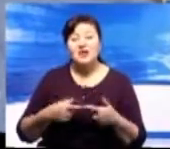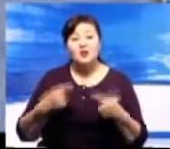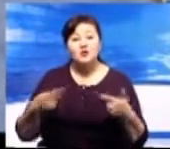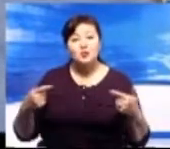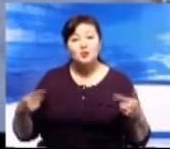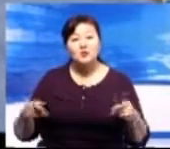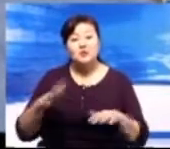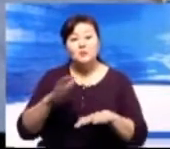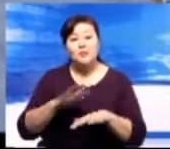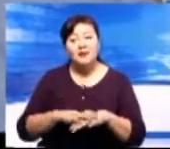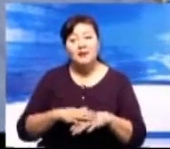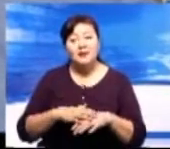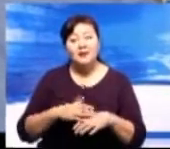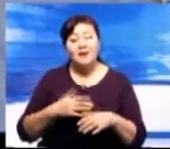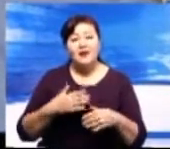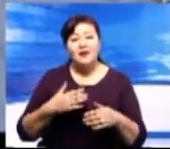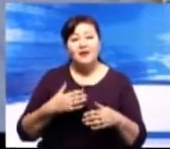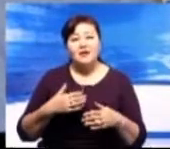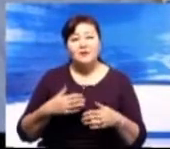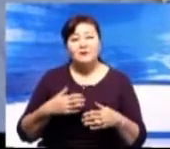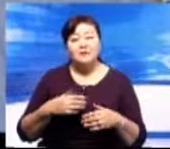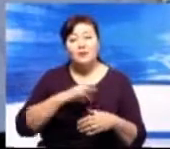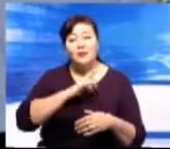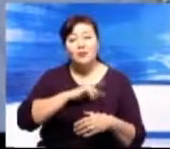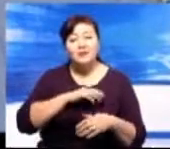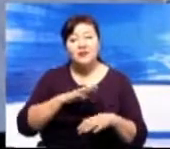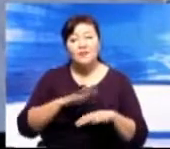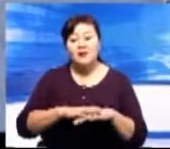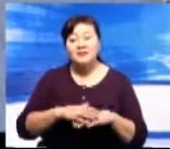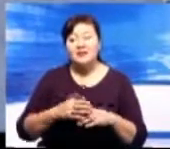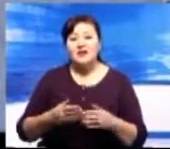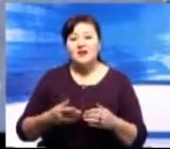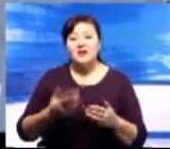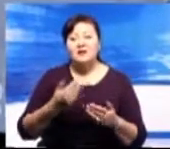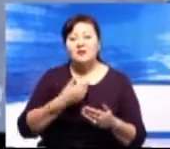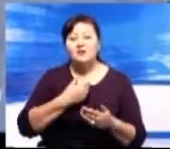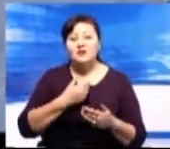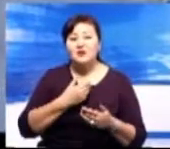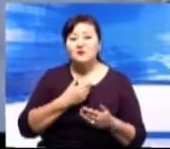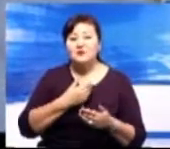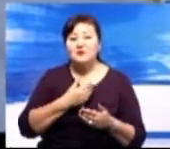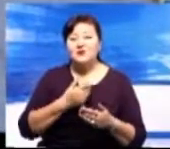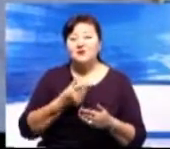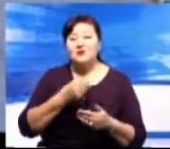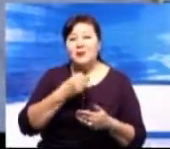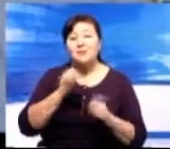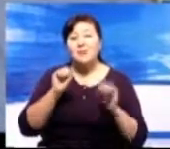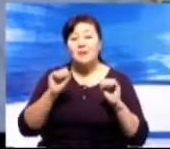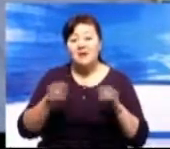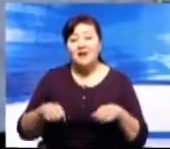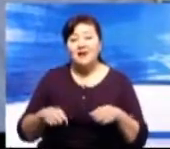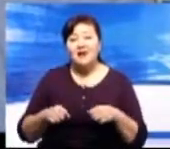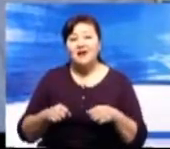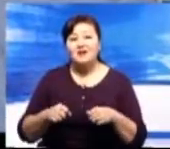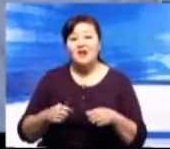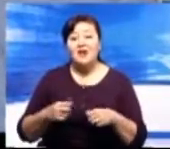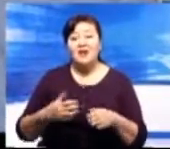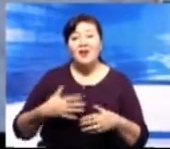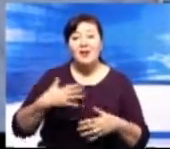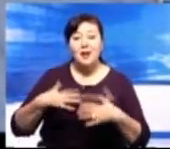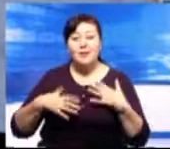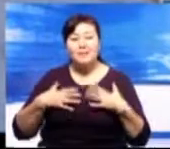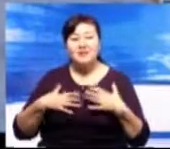банков, но и вытаскивают нас морально из-за компьютеров, позволяют получить эту эмоциональную